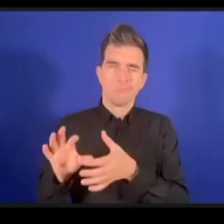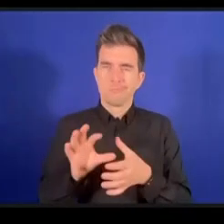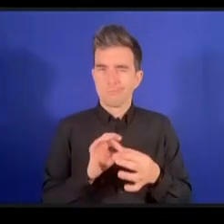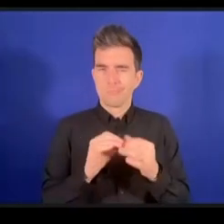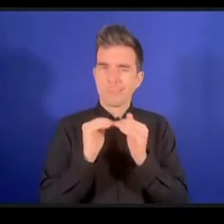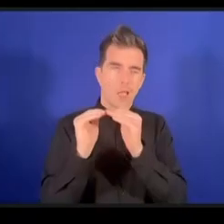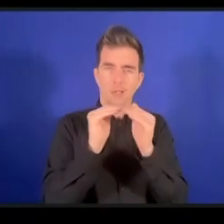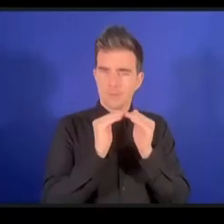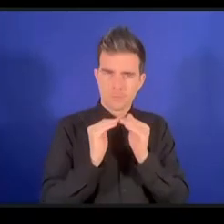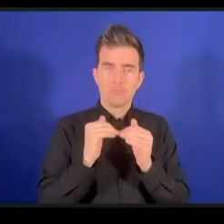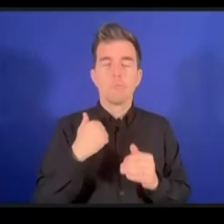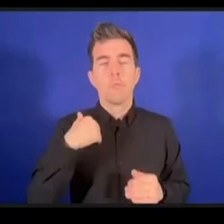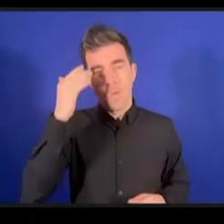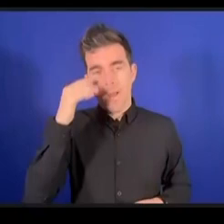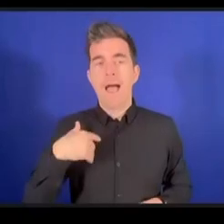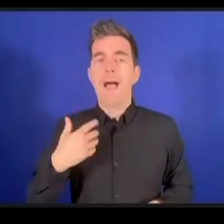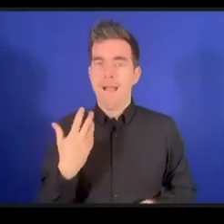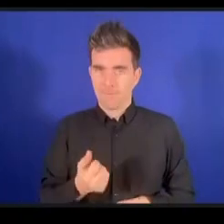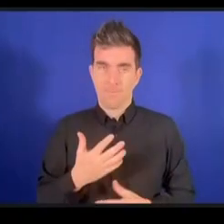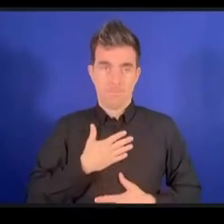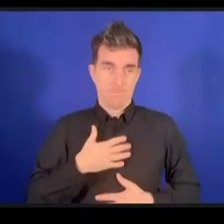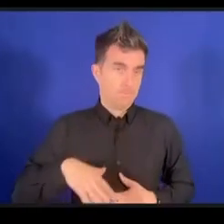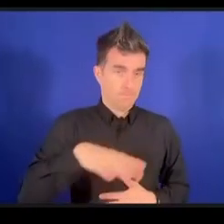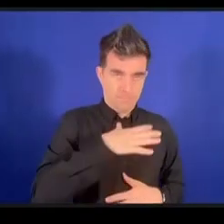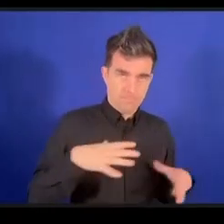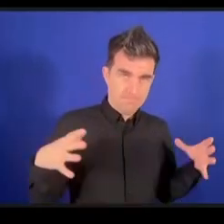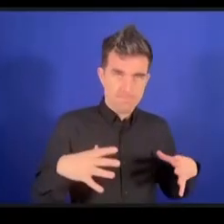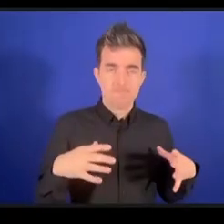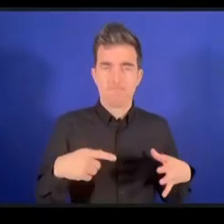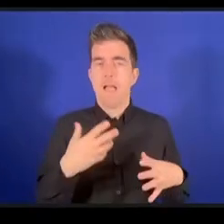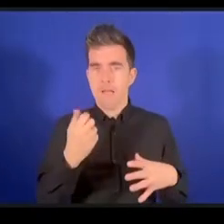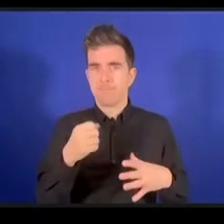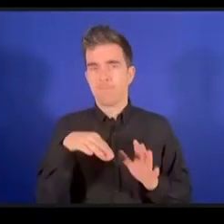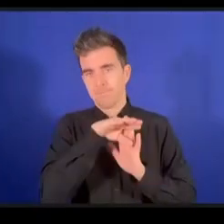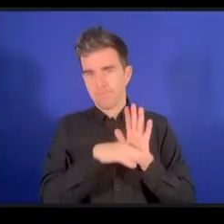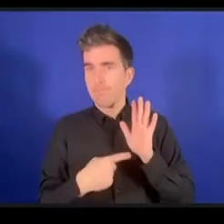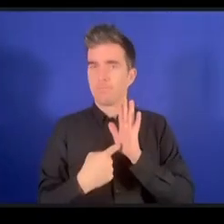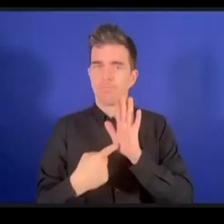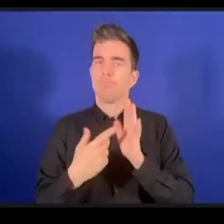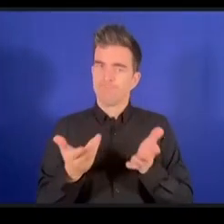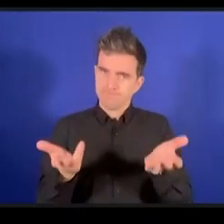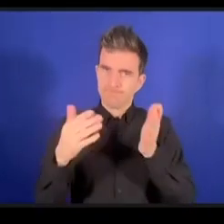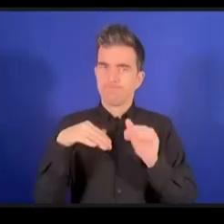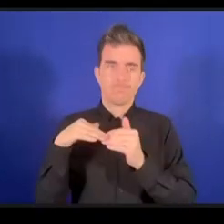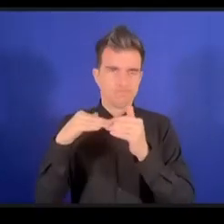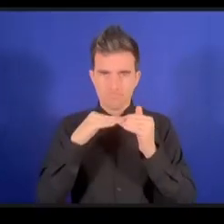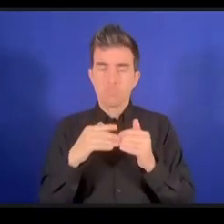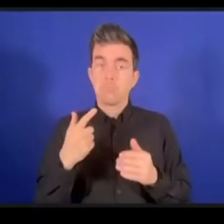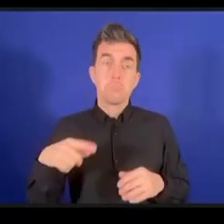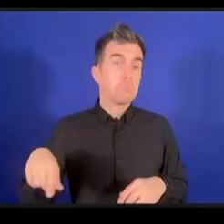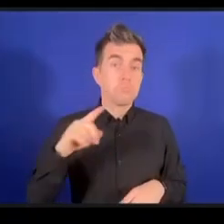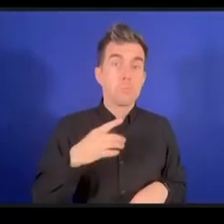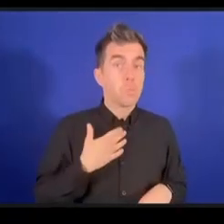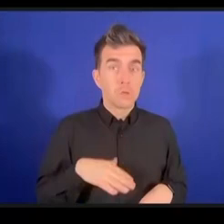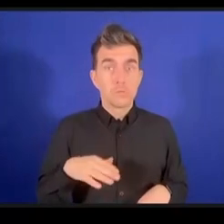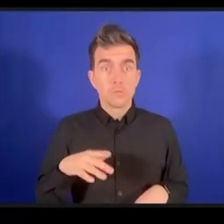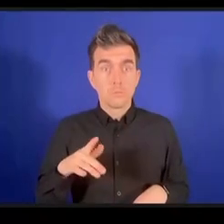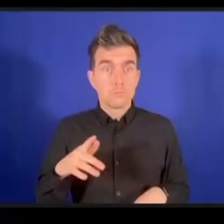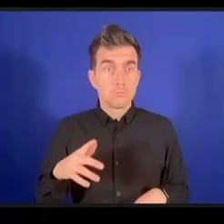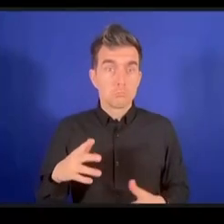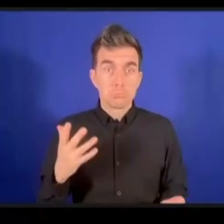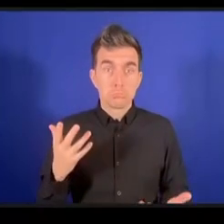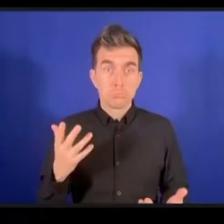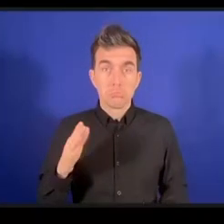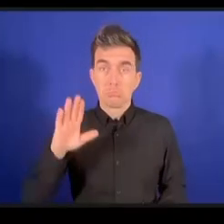ديناميك وليشن حول المعايير هل من شخص في القاعة يريد أن يجيب عن هذا السؤال